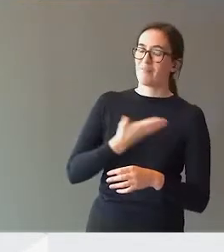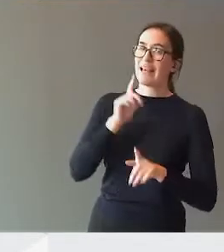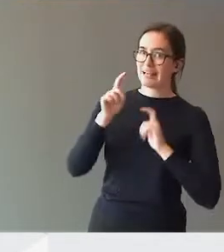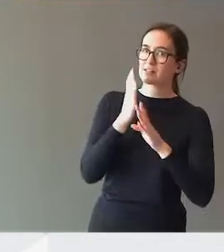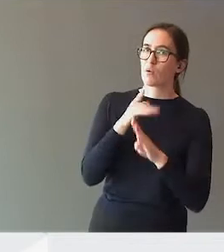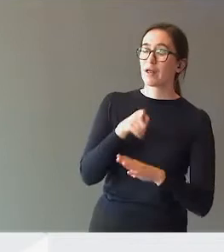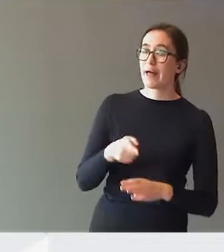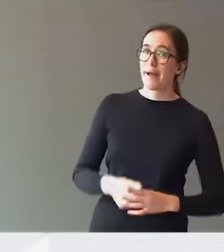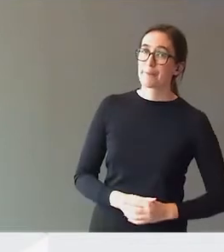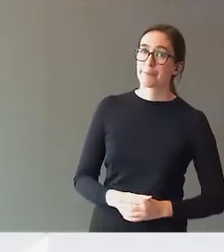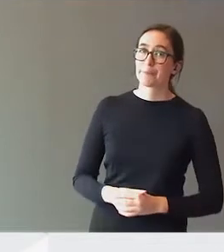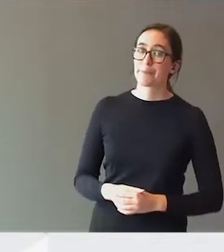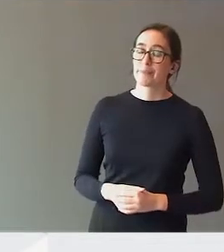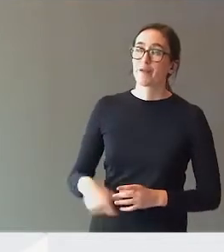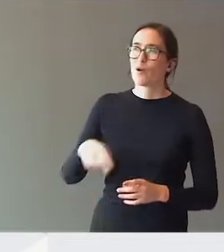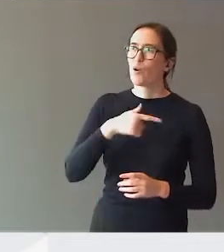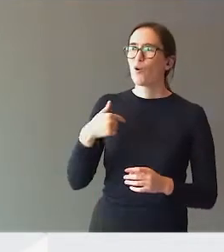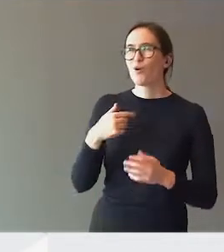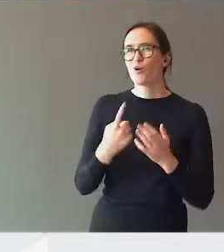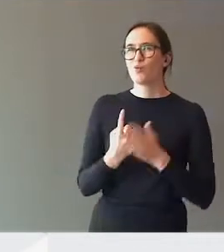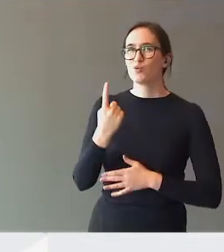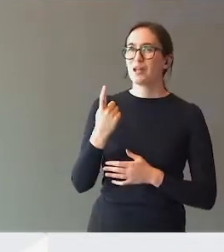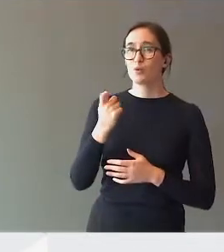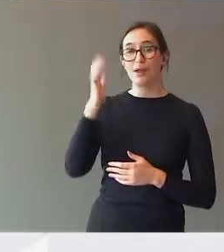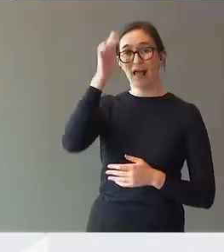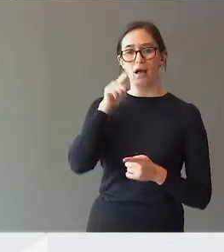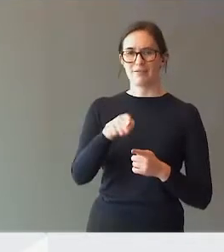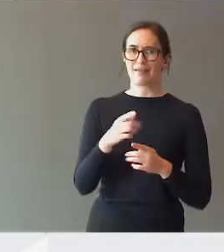Og så er det noe man vil tenke at det her er kanskje veldig spesiale elever.